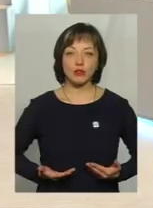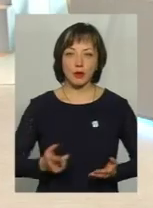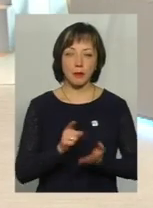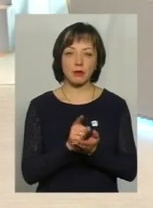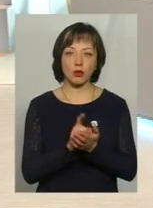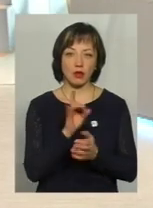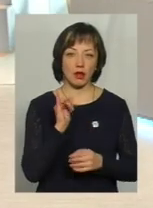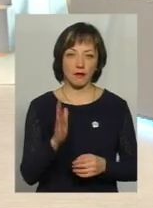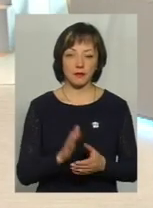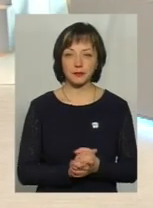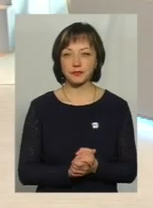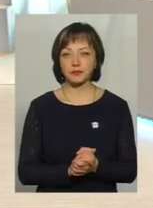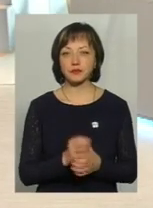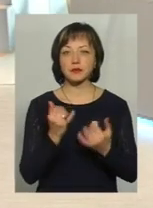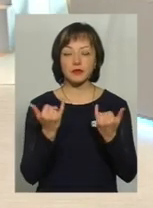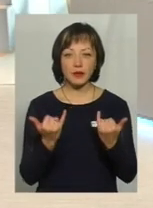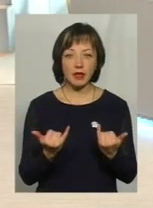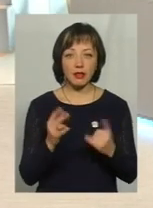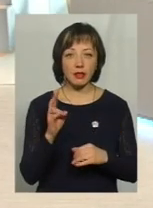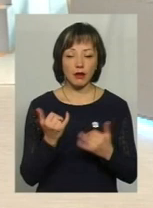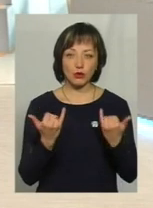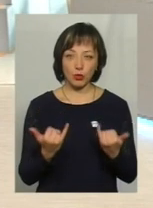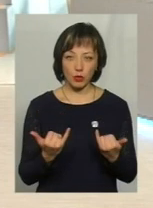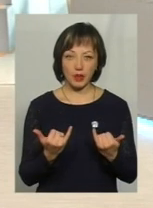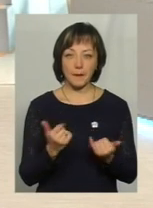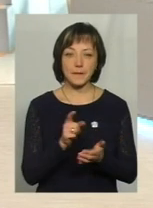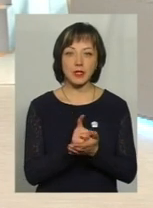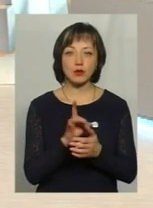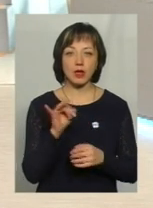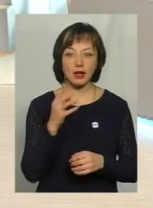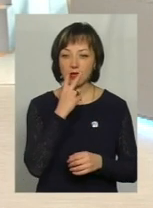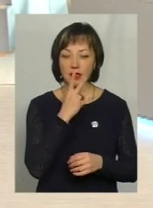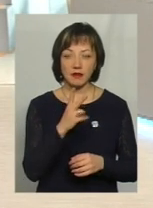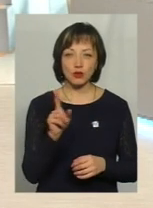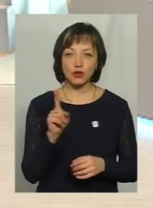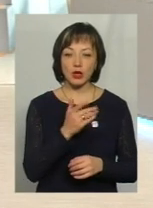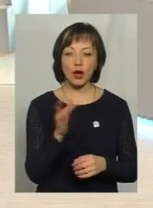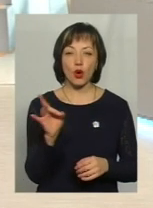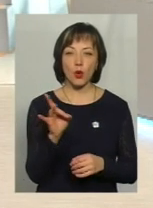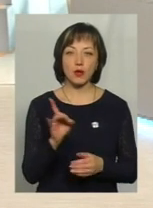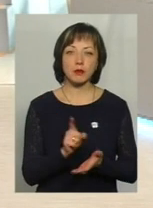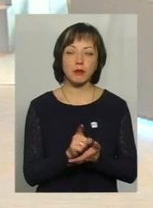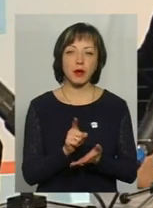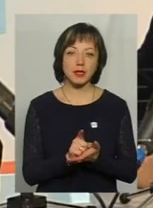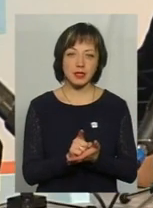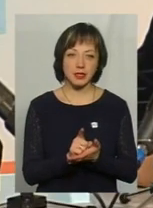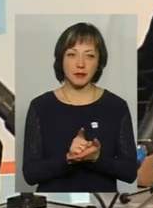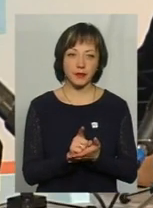пенсіонерів. Тому на сьогодні пенсіонери, не дивлячись на те, що їх розмір пенсії